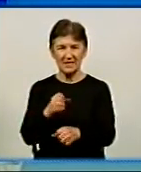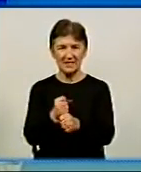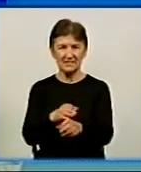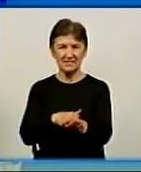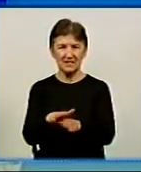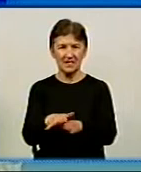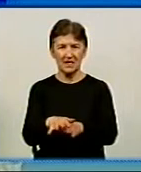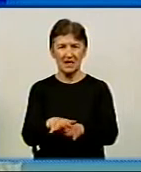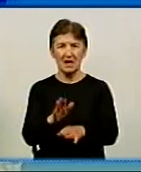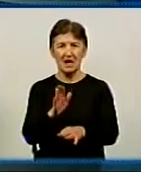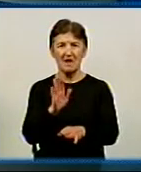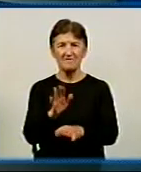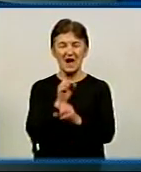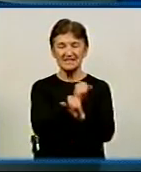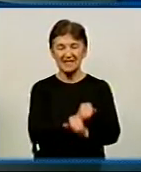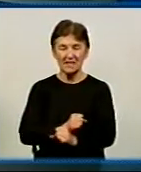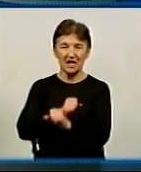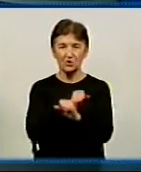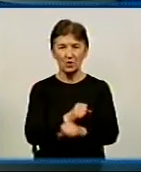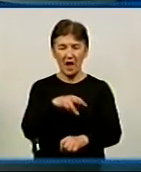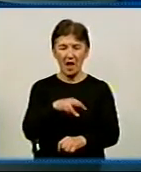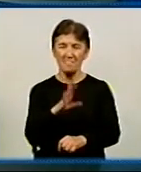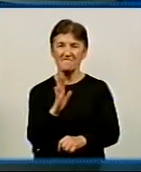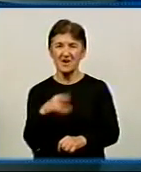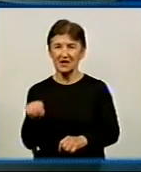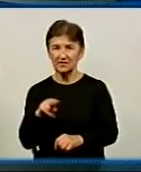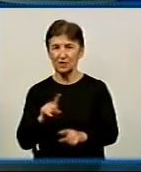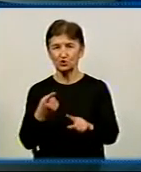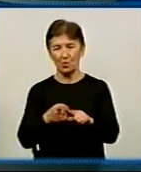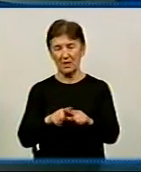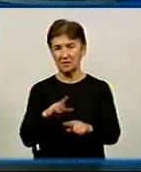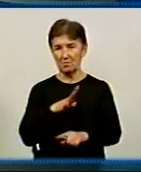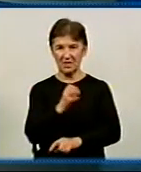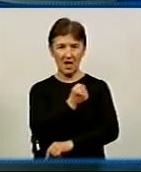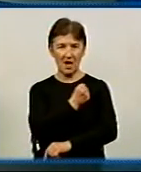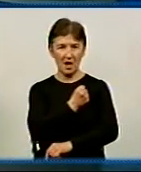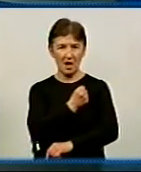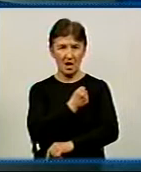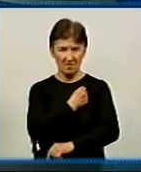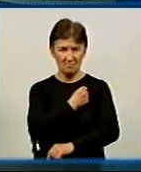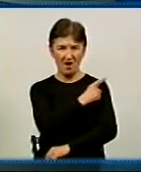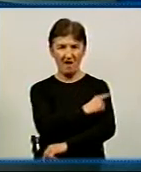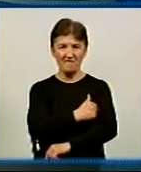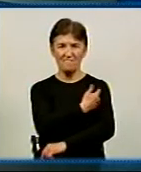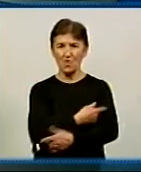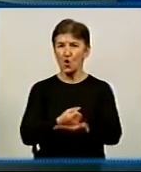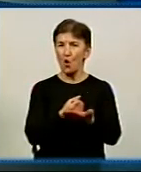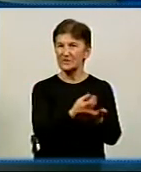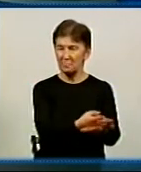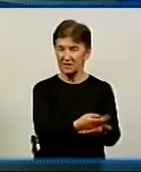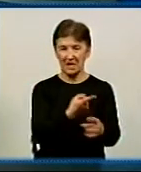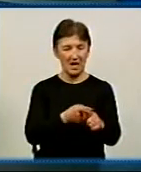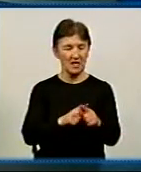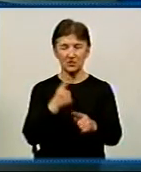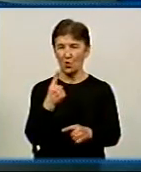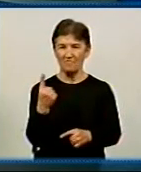МВД, в декабрі місяць у нас була школа. Але щоб це було в госпіталі, і именно госпітальному капеланству. У нас це вперві. І для